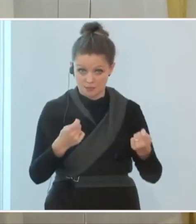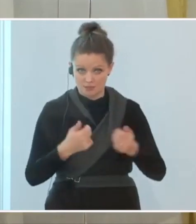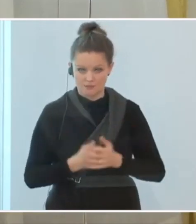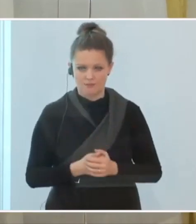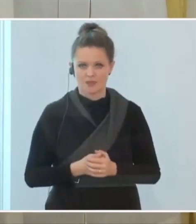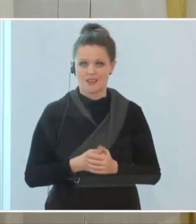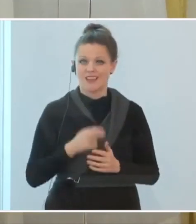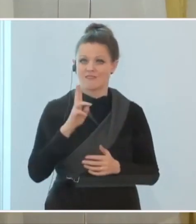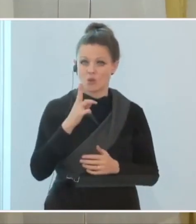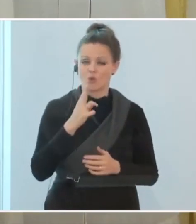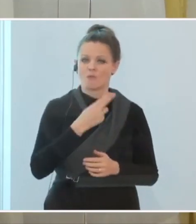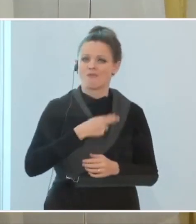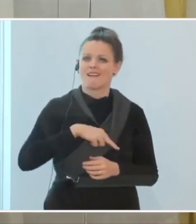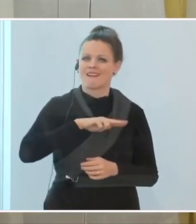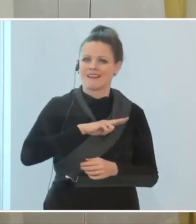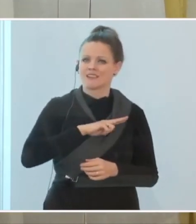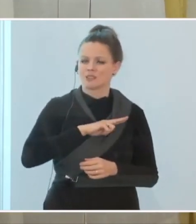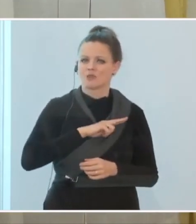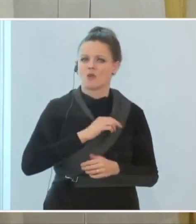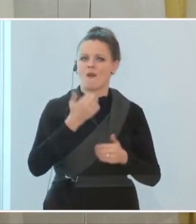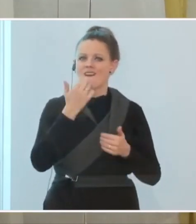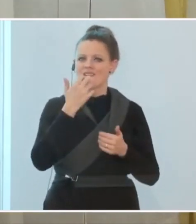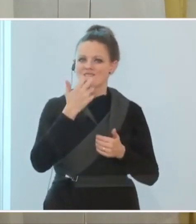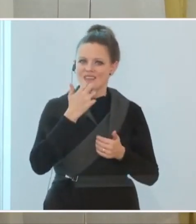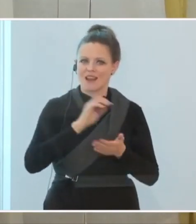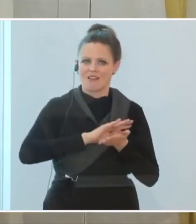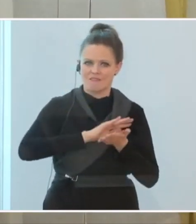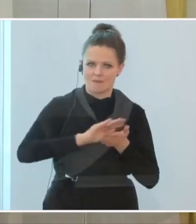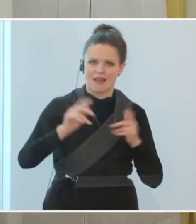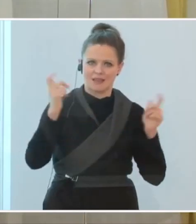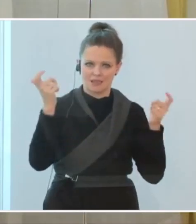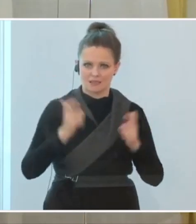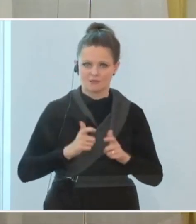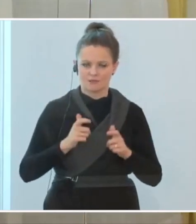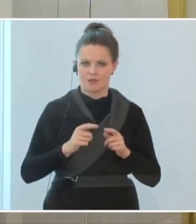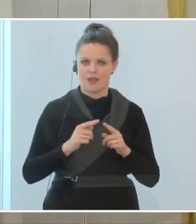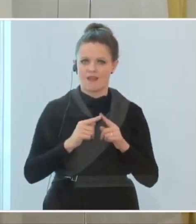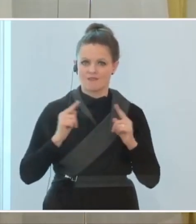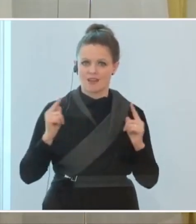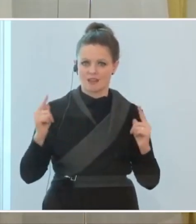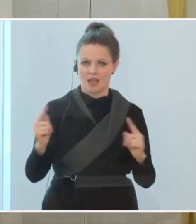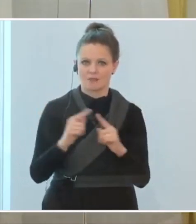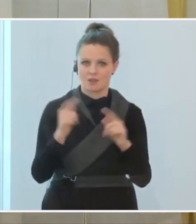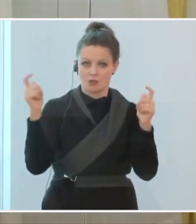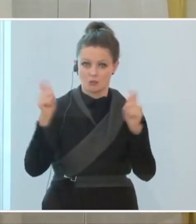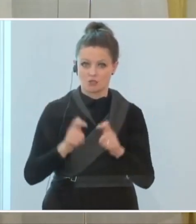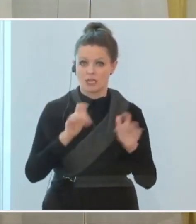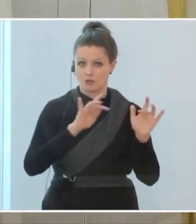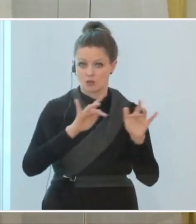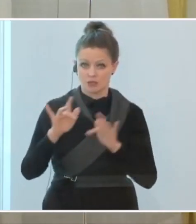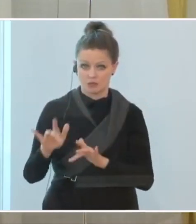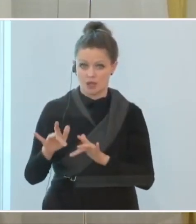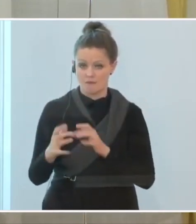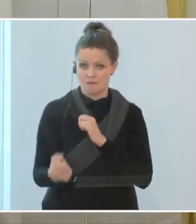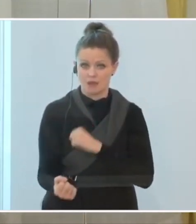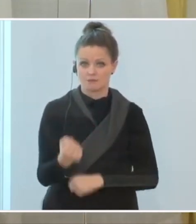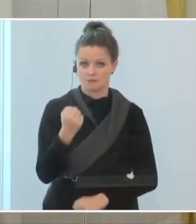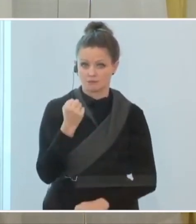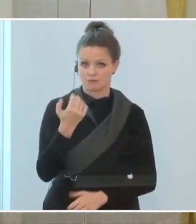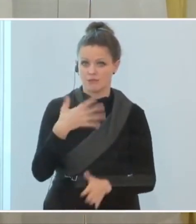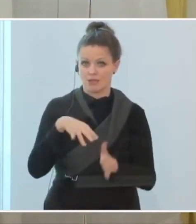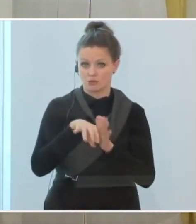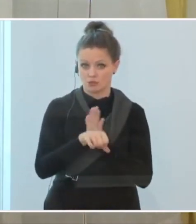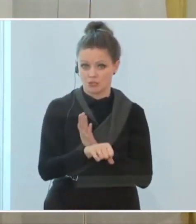das Risiko reduzieren wollen und vermeiden wollen. Es wird eine Quadratmeter Beschränkung geben, die auch stärker ist und